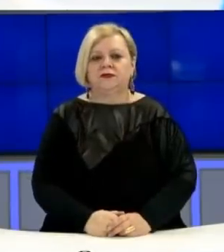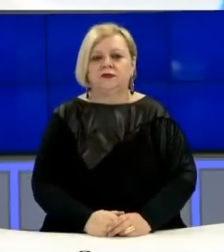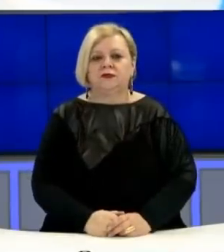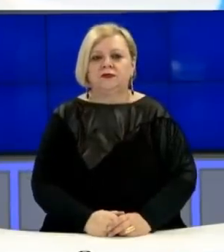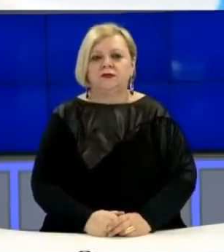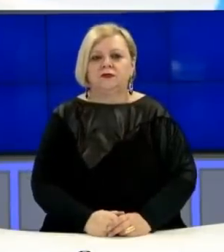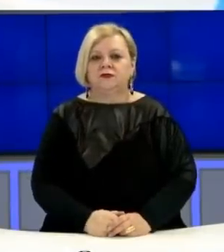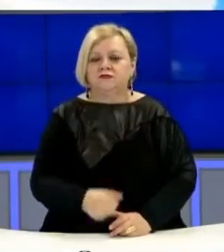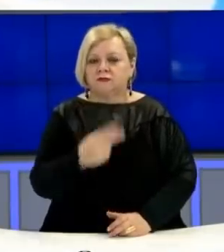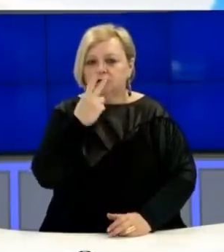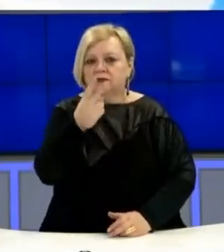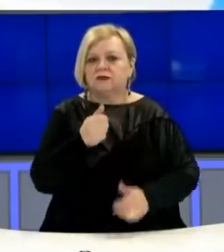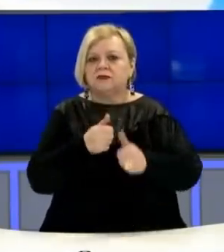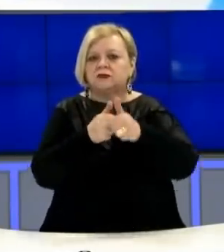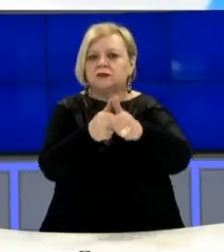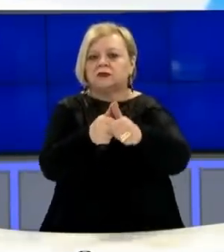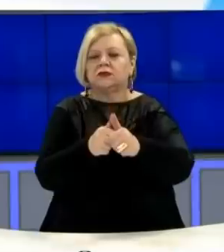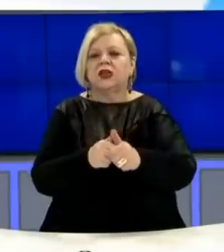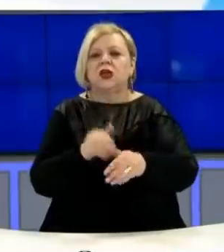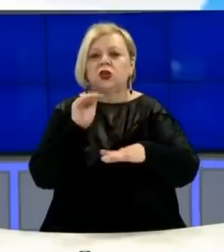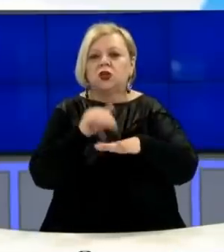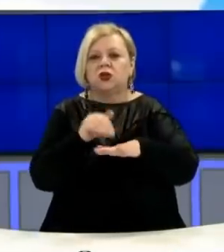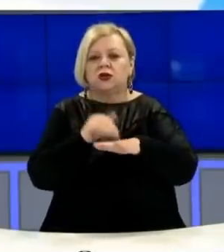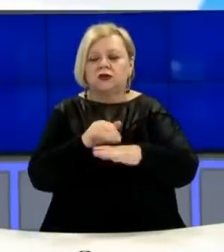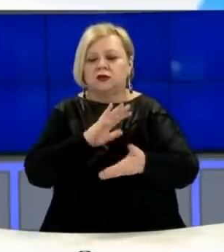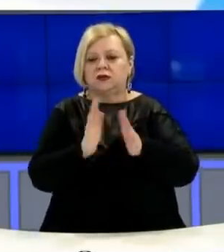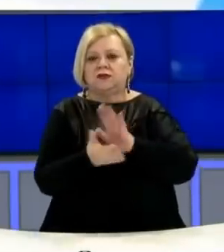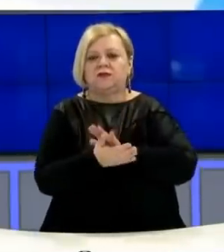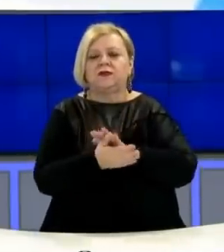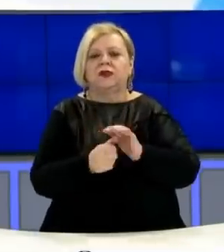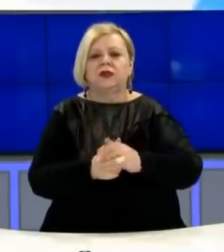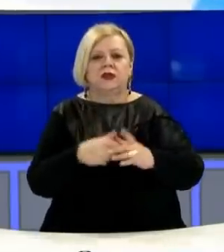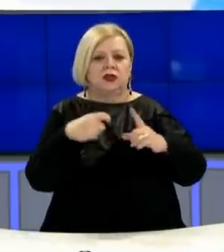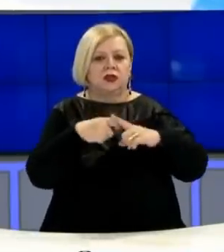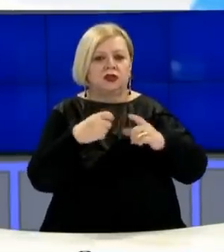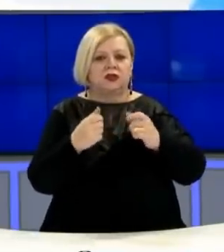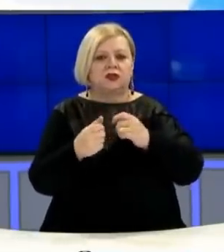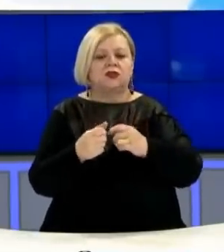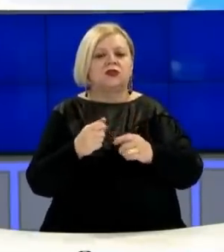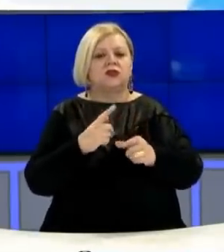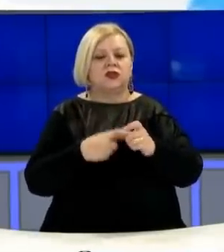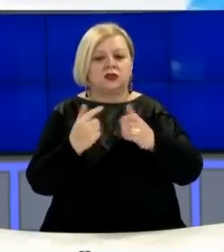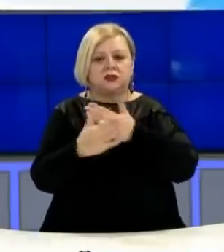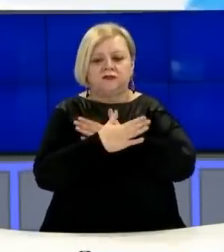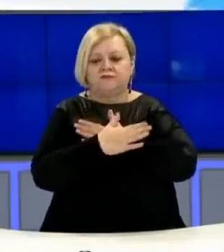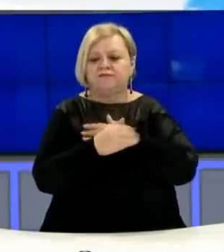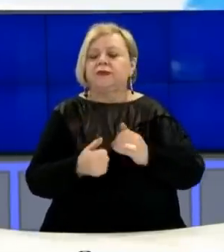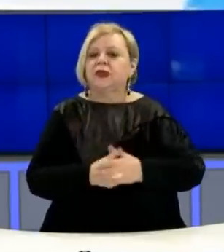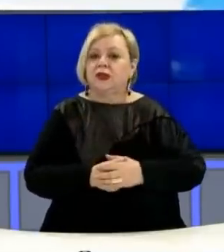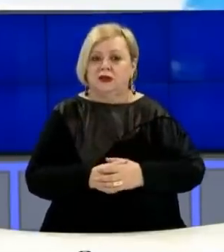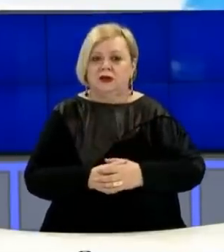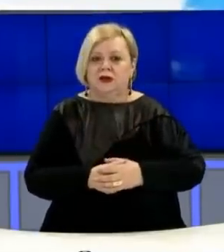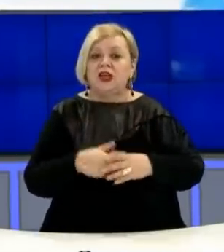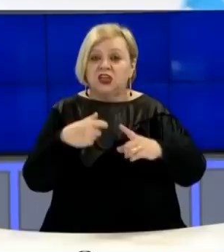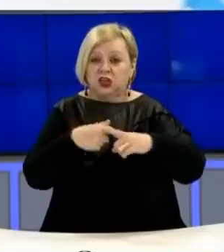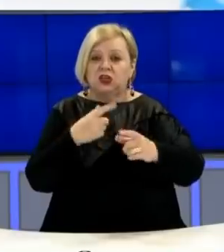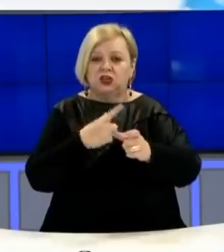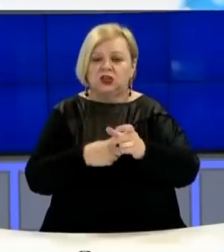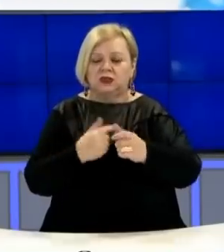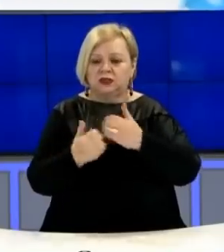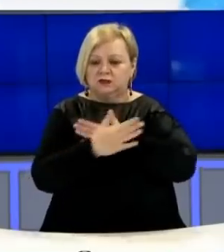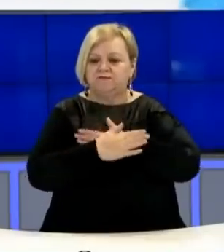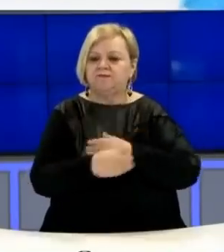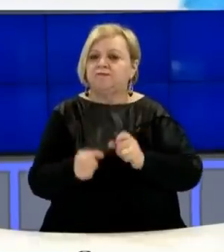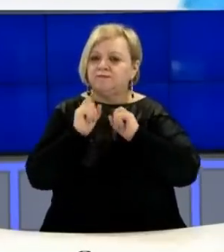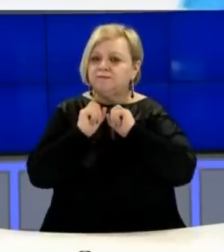Do të ndjekim në vazhdim një deklarat të zëdënsit të KCZ, Valbir e lezi. Komisioni qëndërori i zhjedeve u a ka dërguar